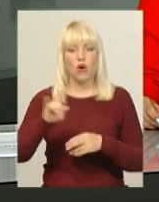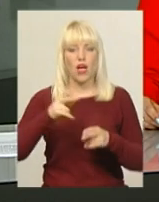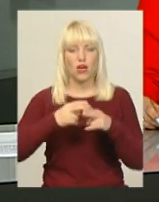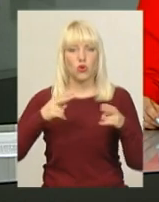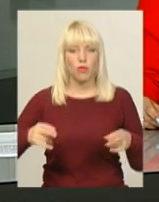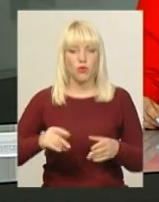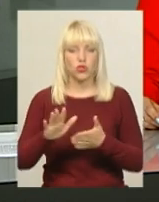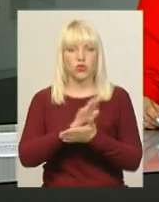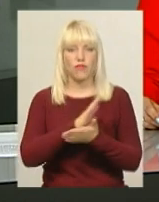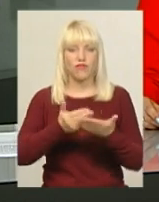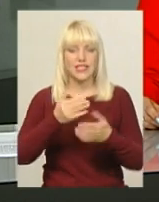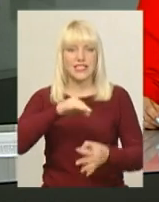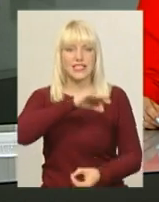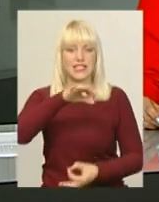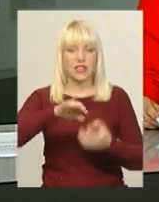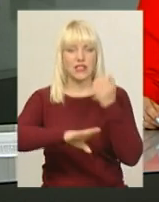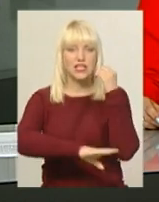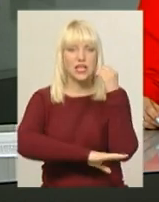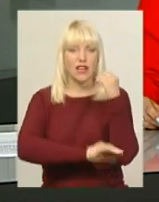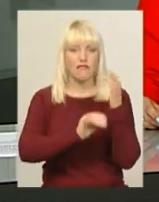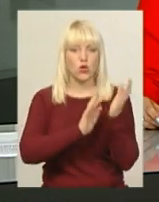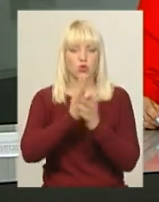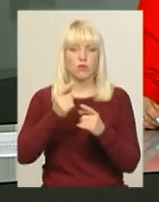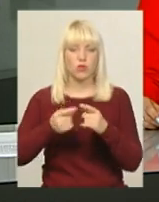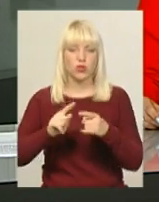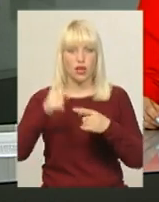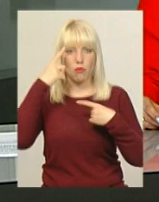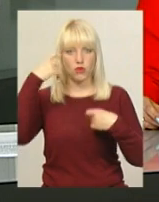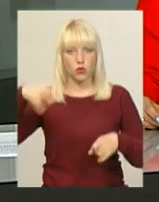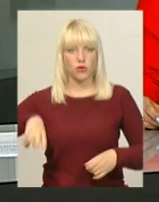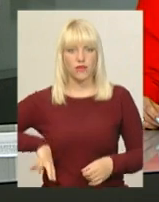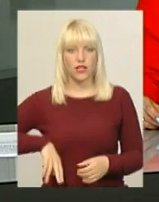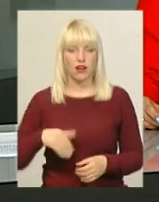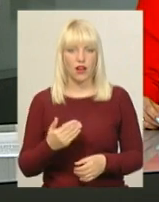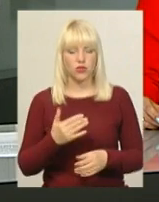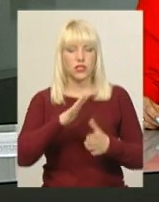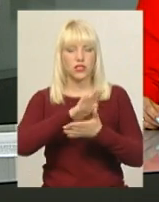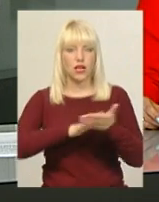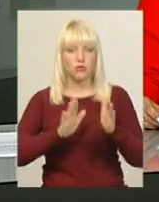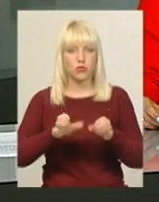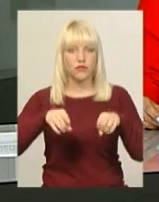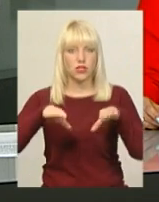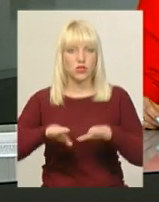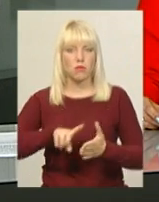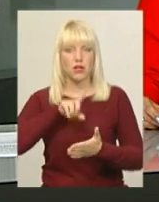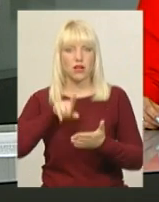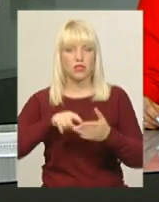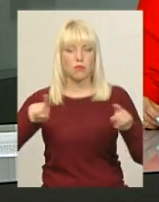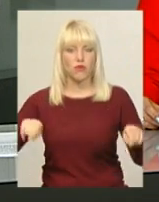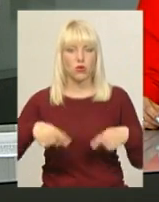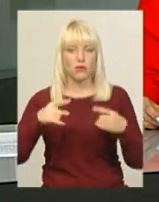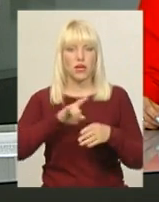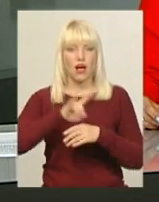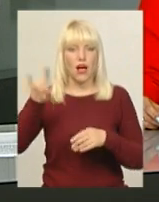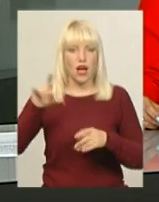розчищають від зайвих дерев та кущів. Про це повідомив його директор Валерій Сорока. Далі вирішуватиметься питання про відновлення в аеропорту